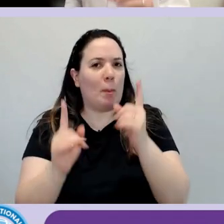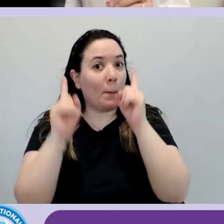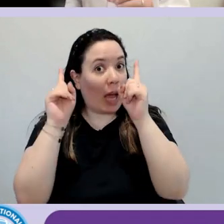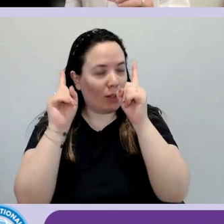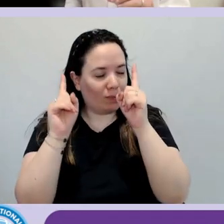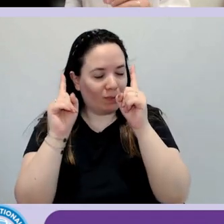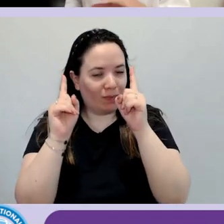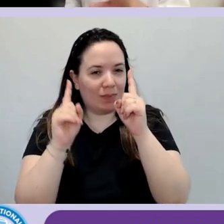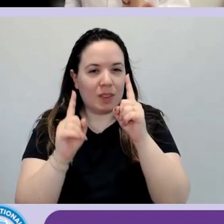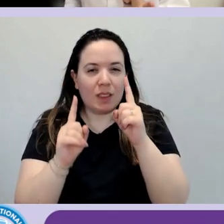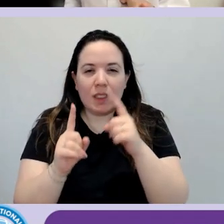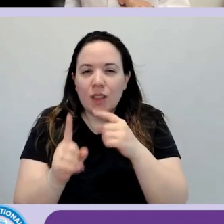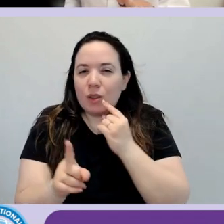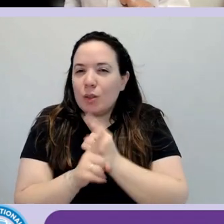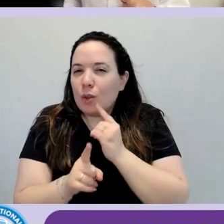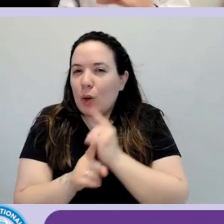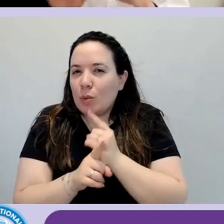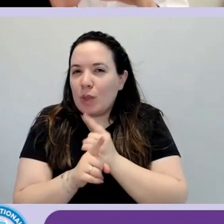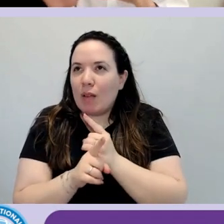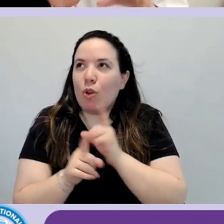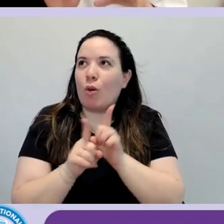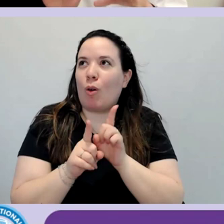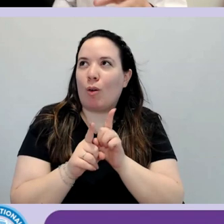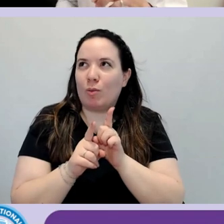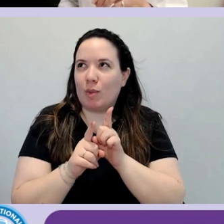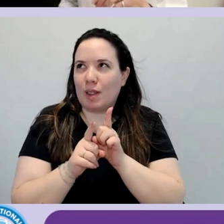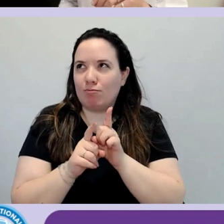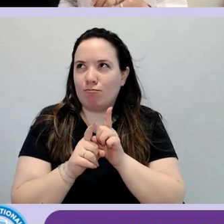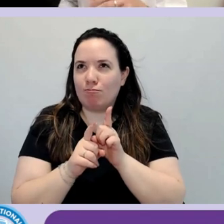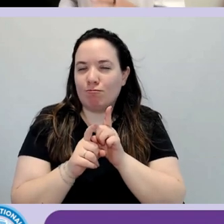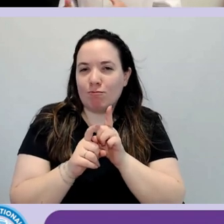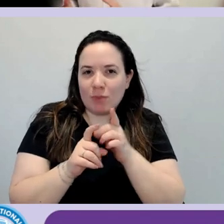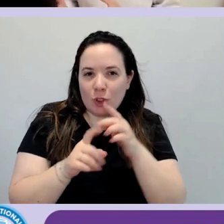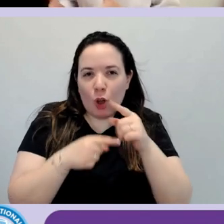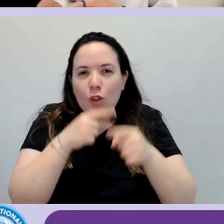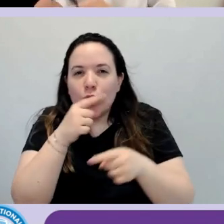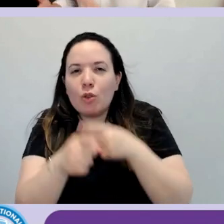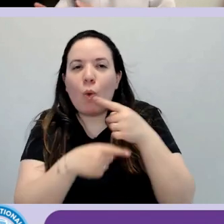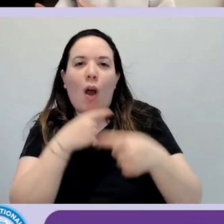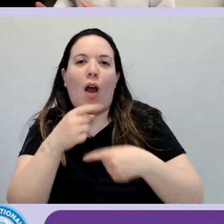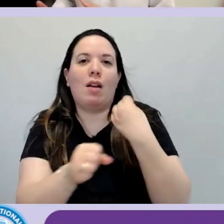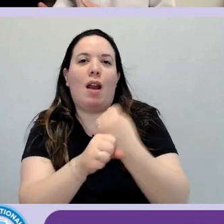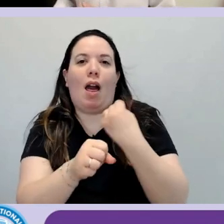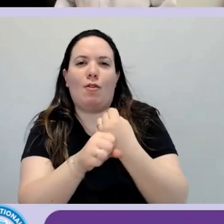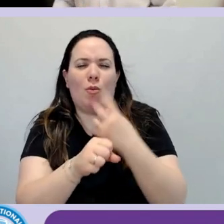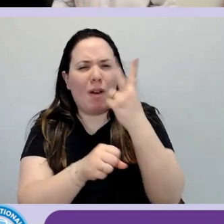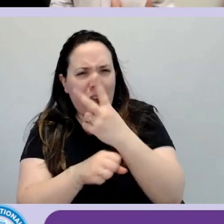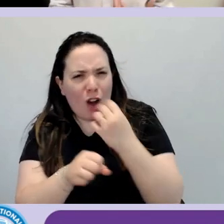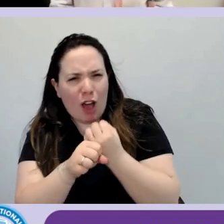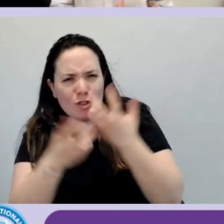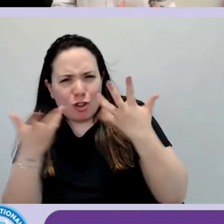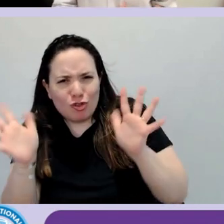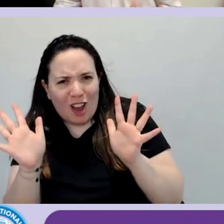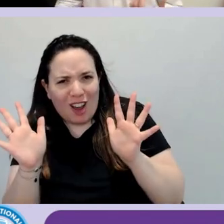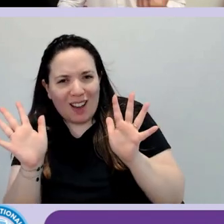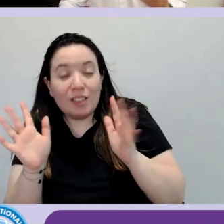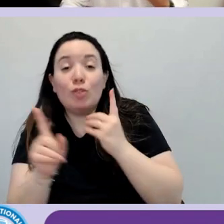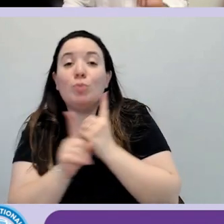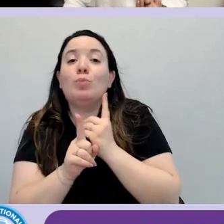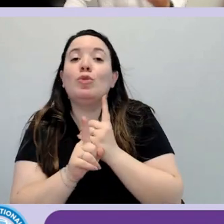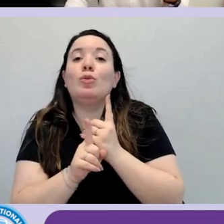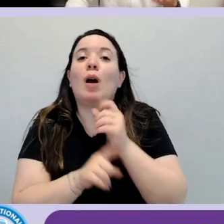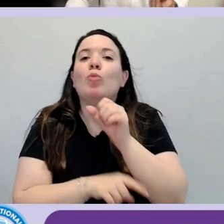fare un lavoro che già facciamo, più o meno, ma lo dobbiamo fare meglio. E in questo